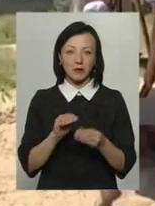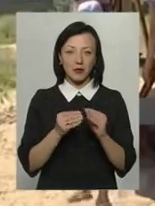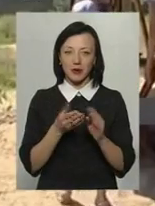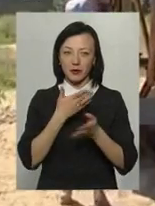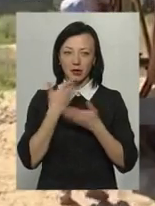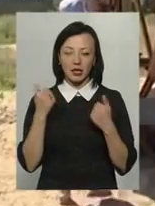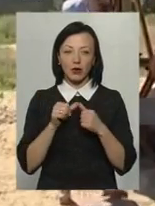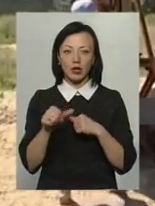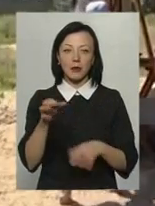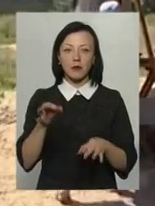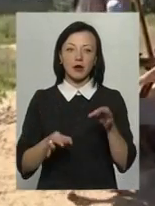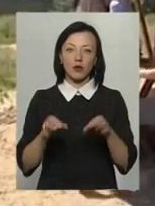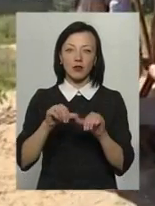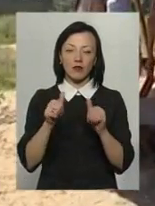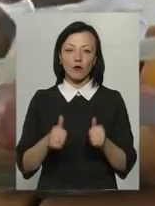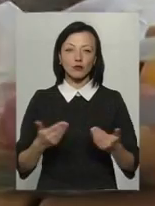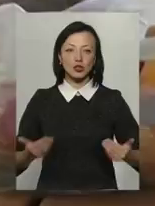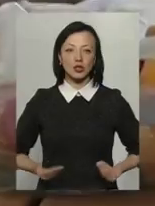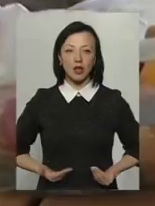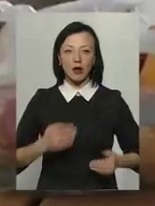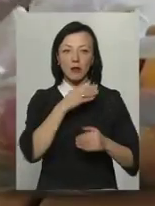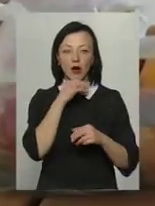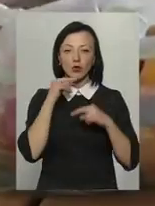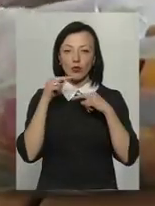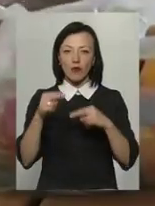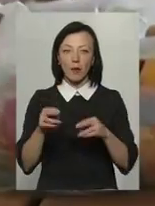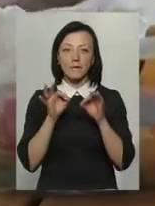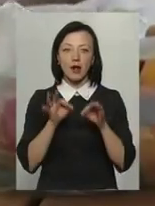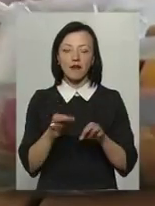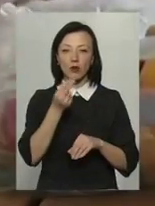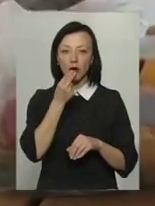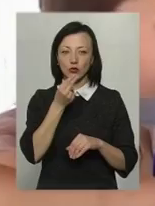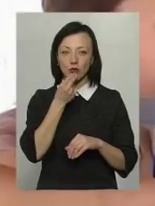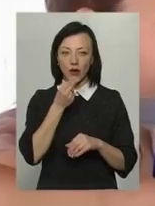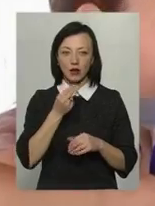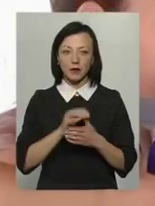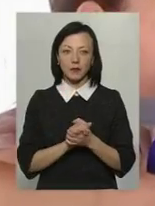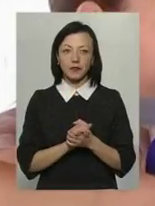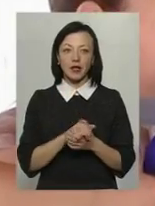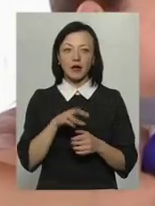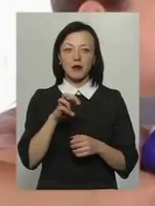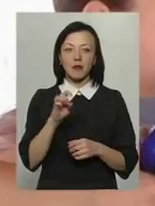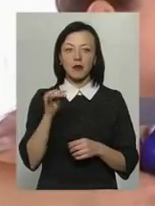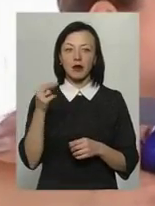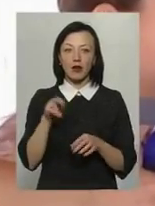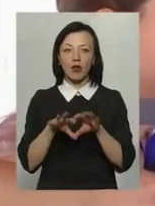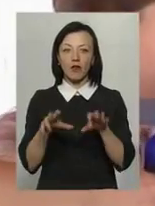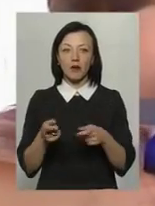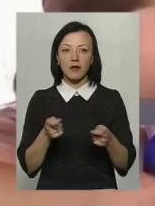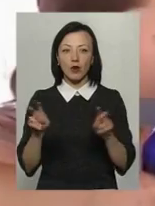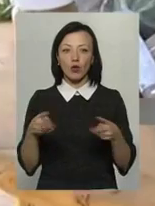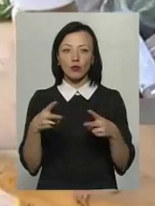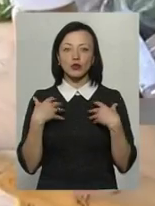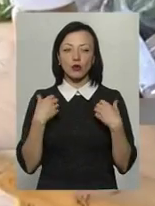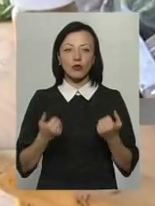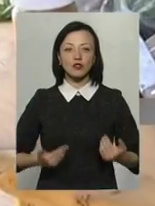Окрім природніх форм житла, в екопоселенні багато уваги приділяють правильному харчуванню. Марія Борисенко, голова правління клубу «Здорове